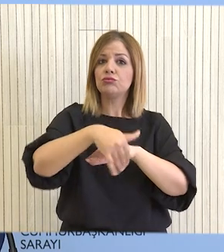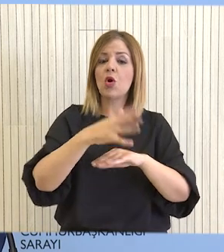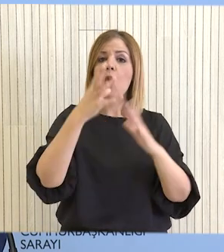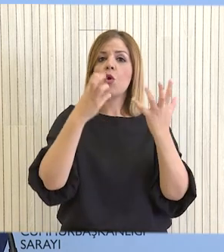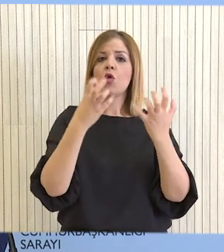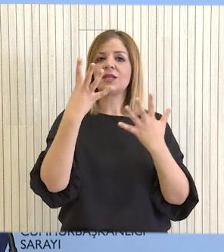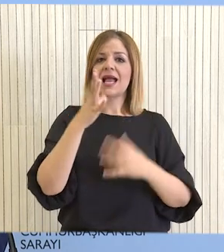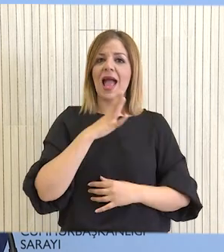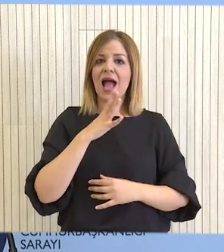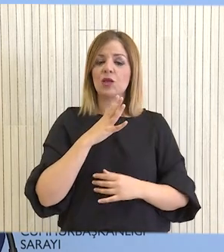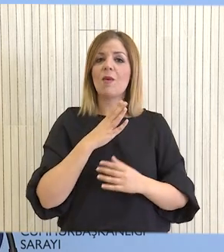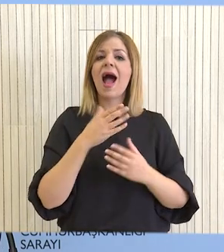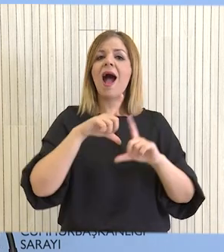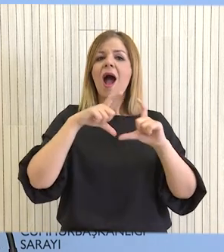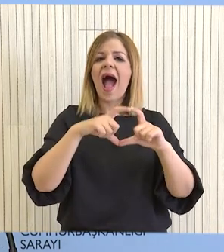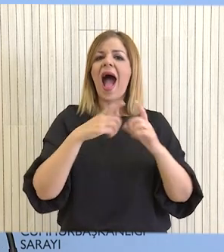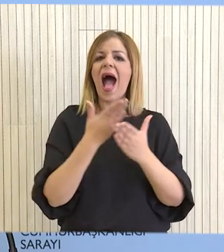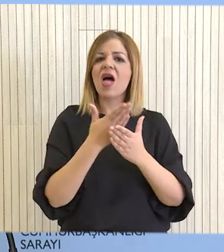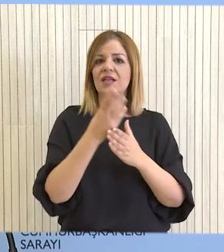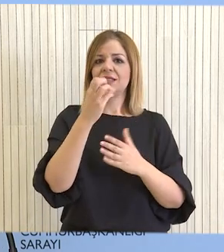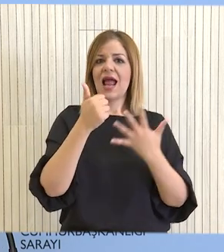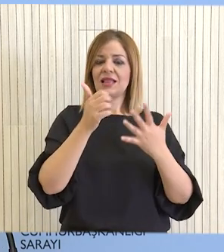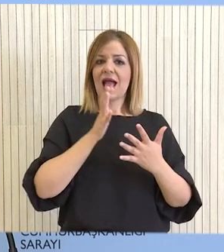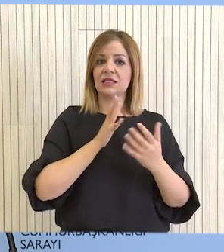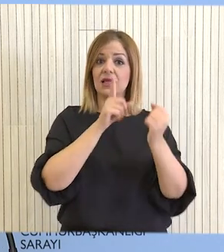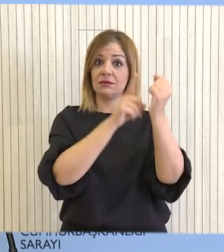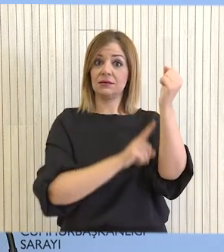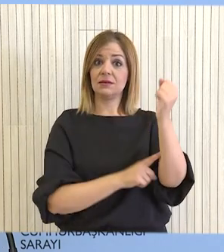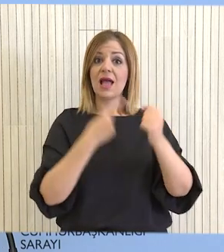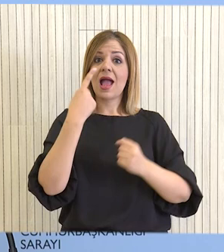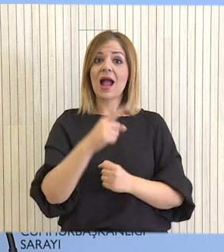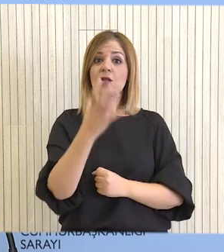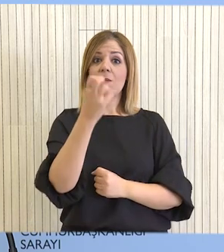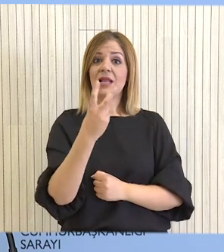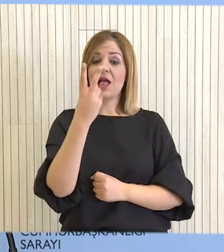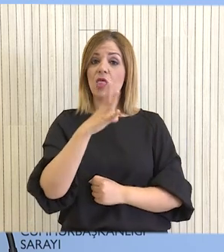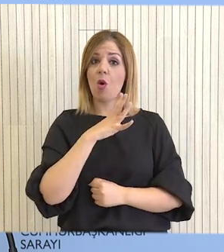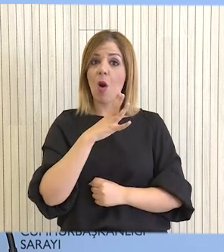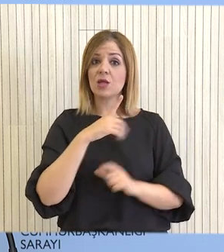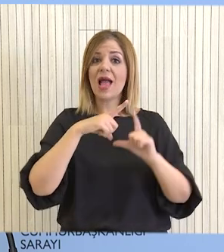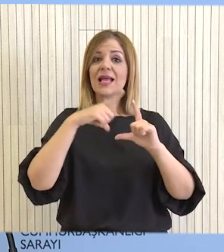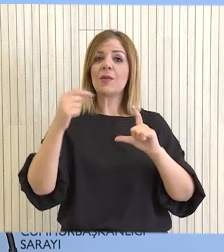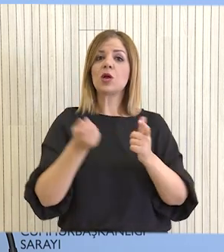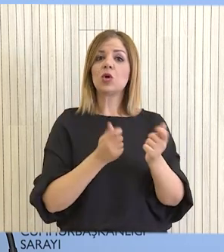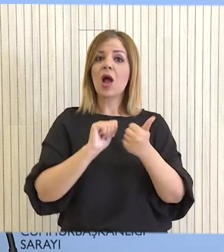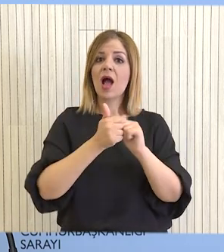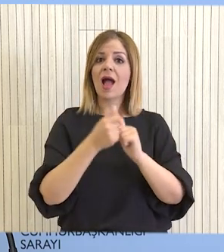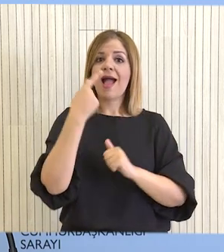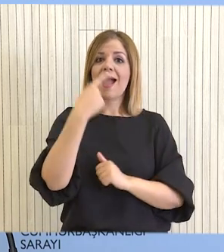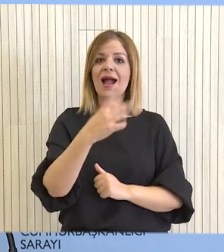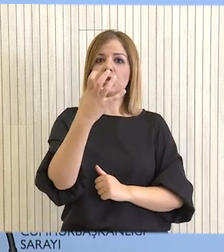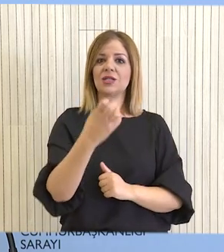Αρχή Αδειών 36 Αρχή Ελεκτρισμού Κύπρο 152 Κυπριακός Οργανισμός Αθλητισμού